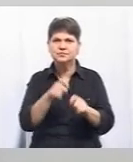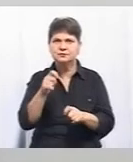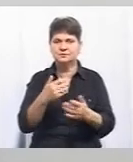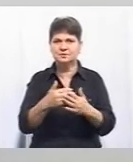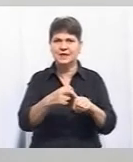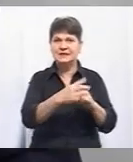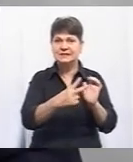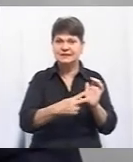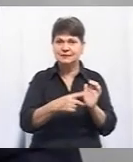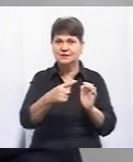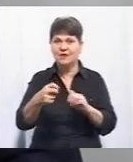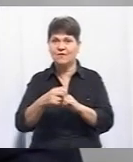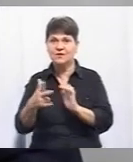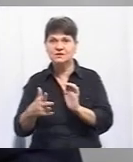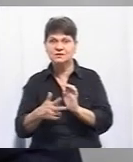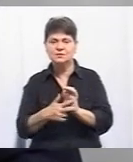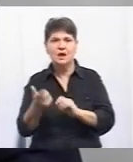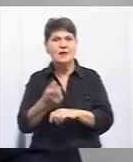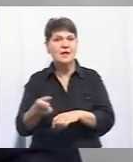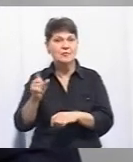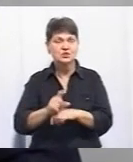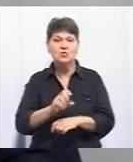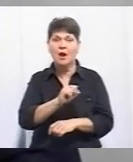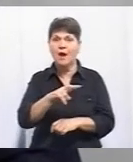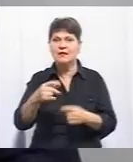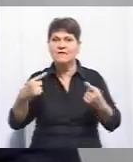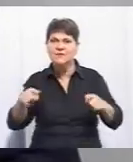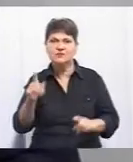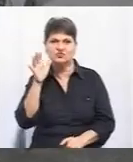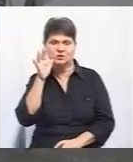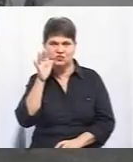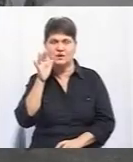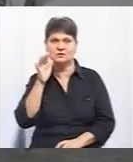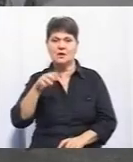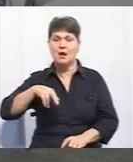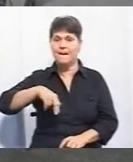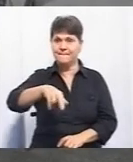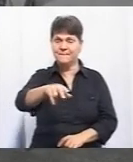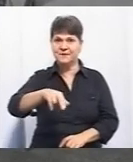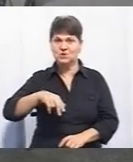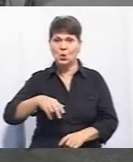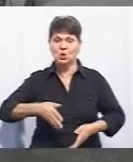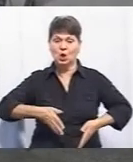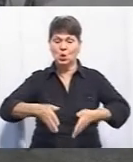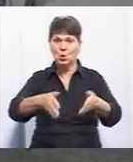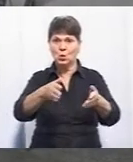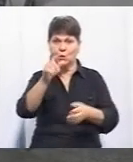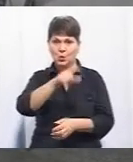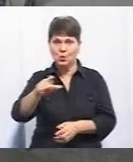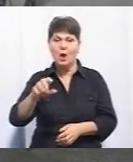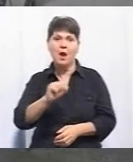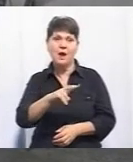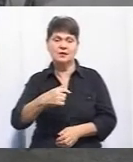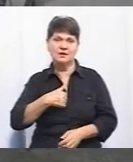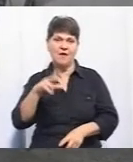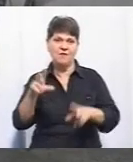-18 години одне з найбільше. Але в інший час також переходять пішоходи дорогу. Я вважаю,